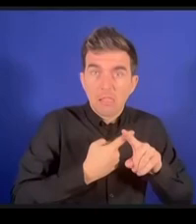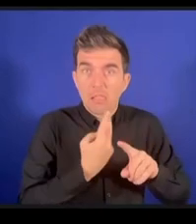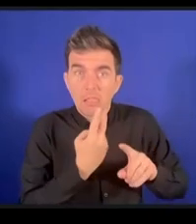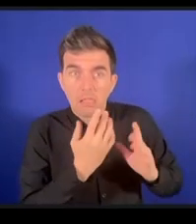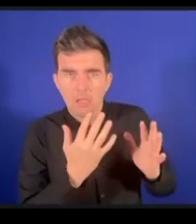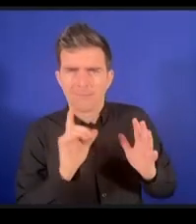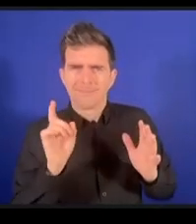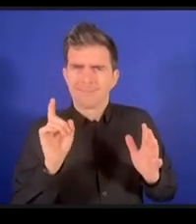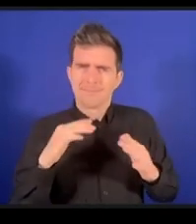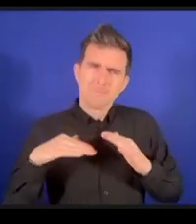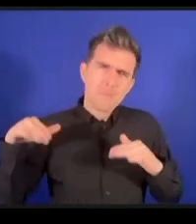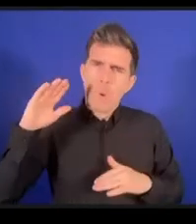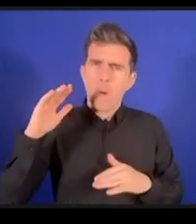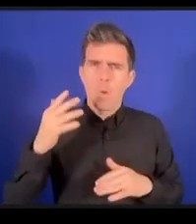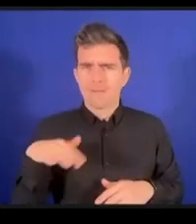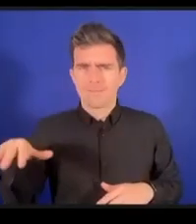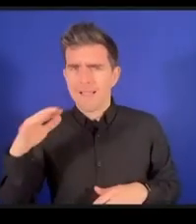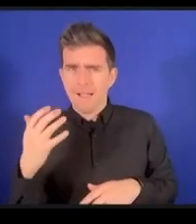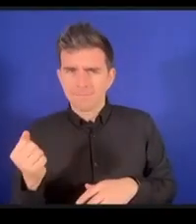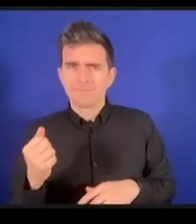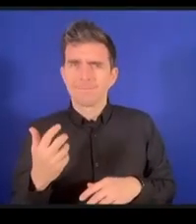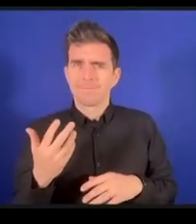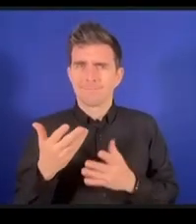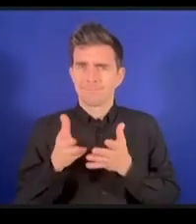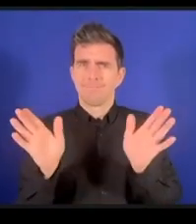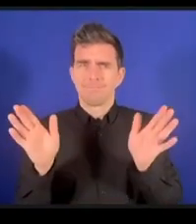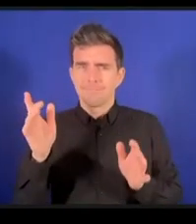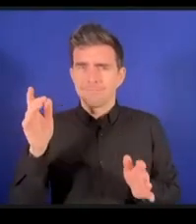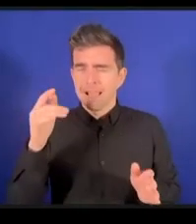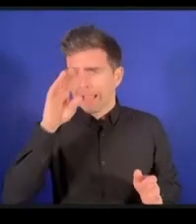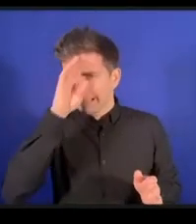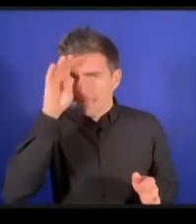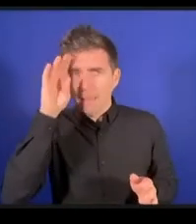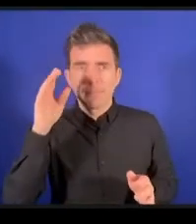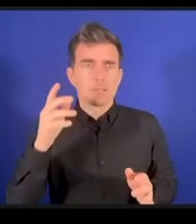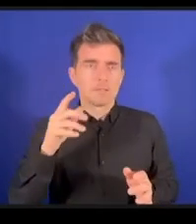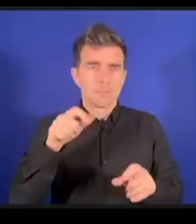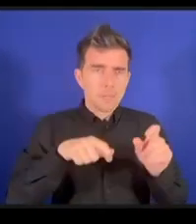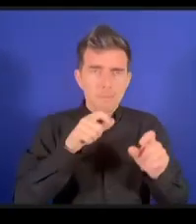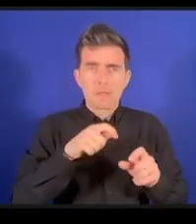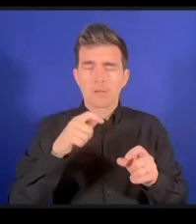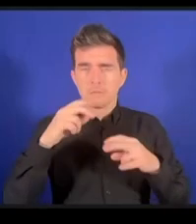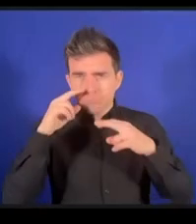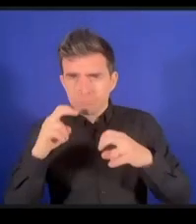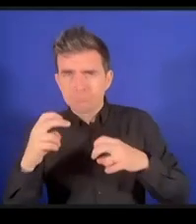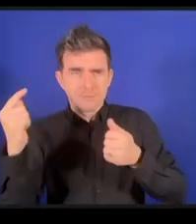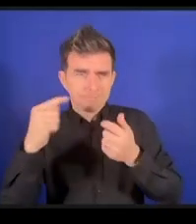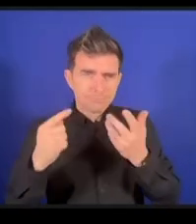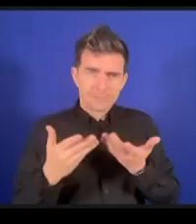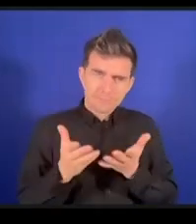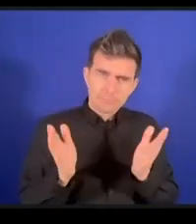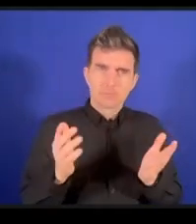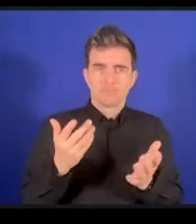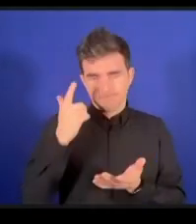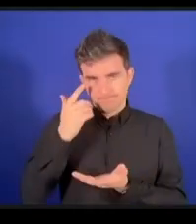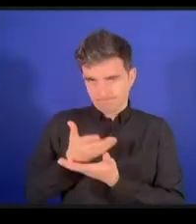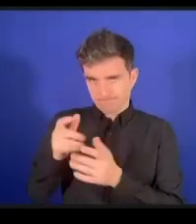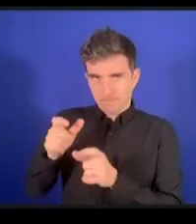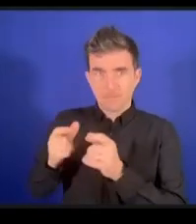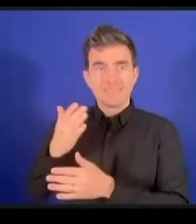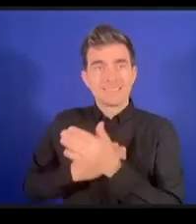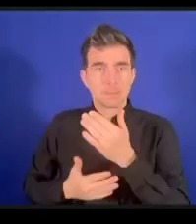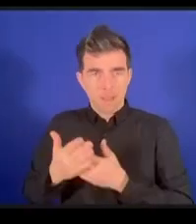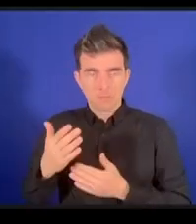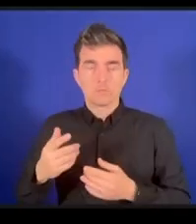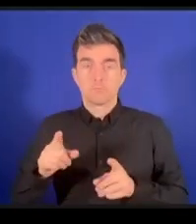して健常者ですね特にこういったソフトを開発する私たちに対してオンラインで開発している人たちに